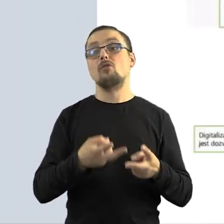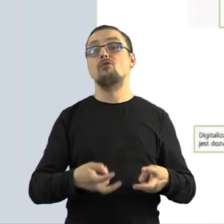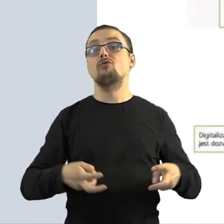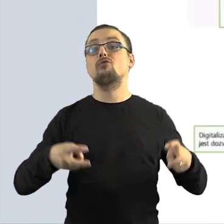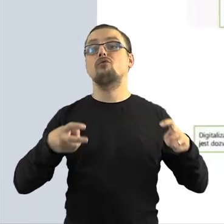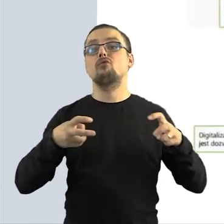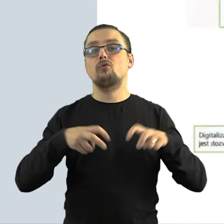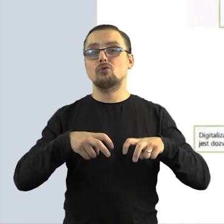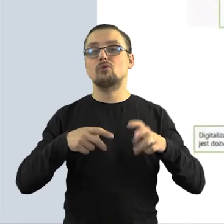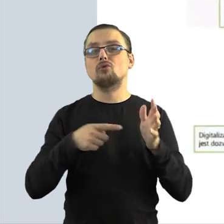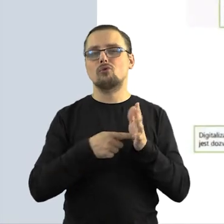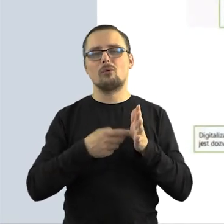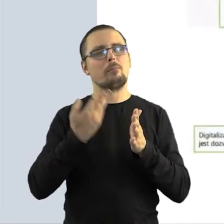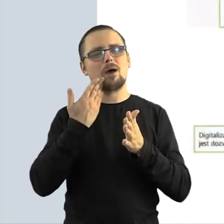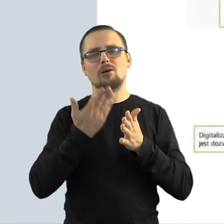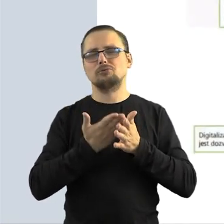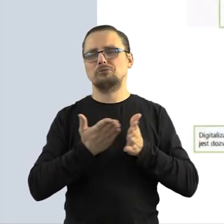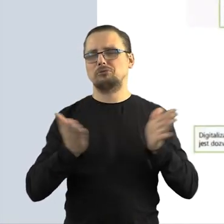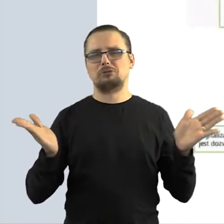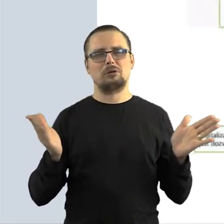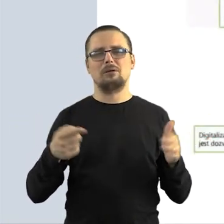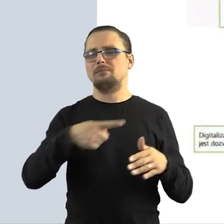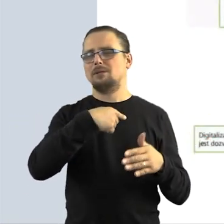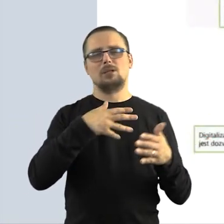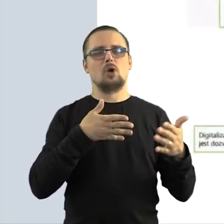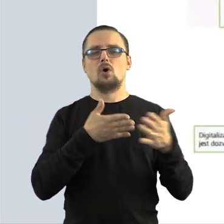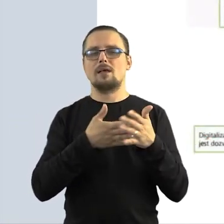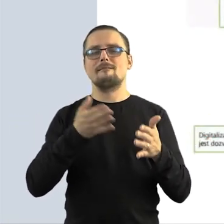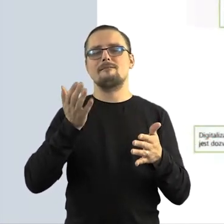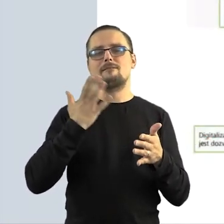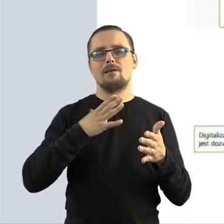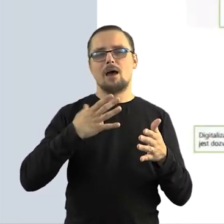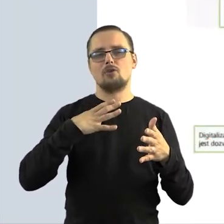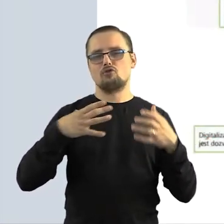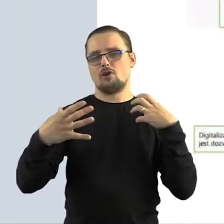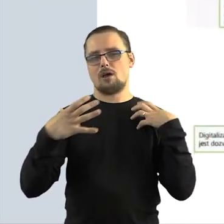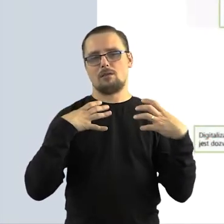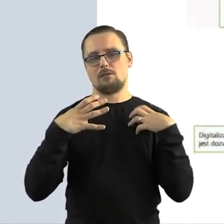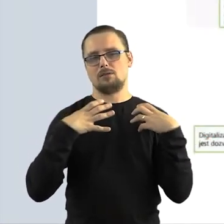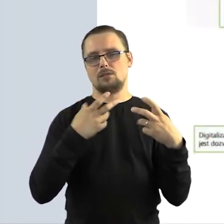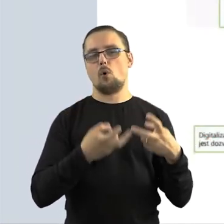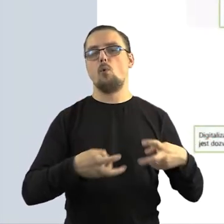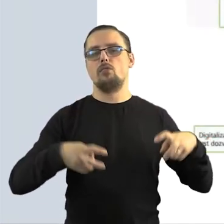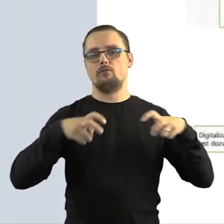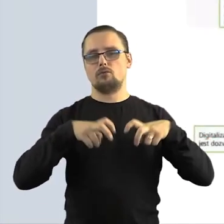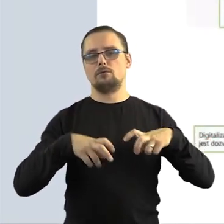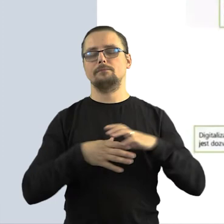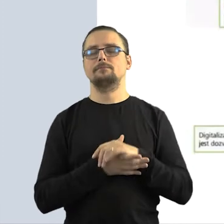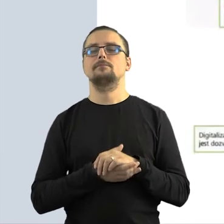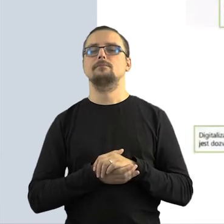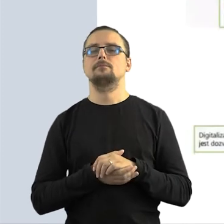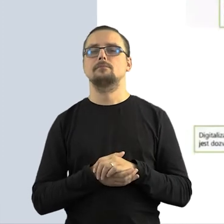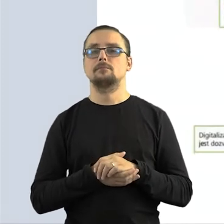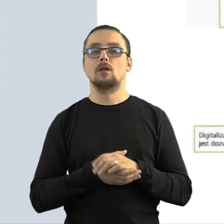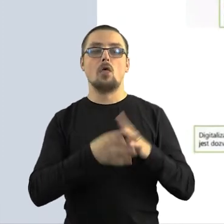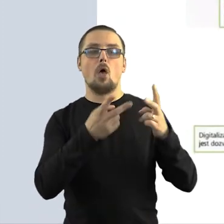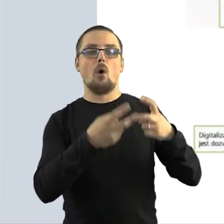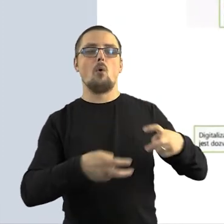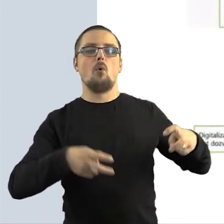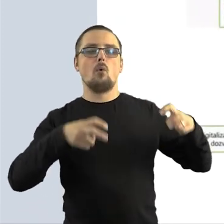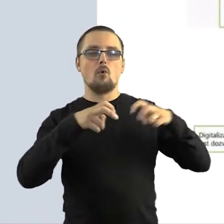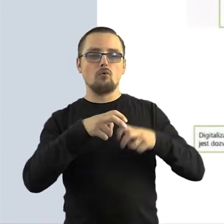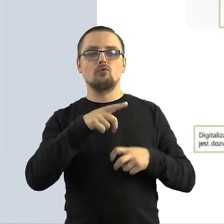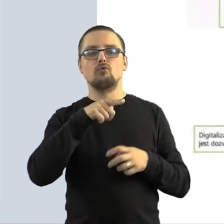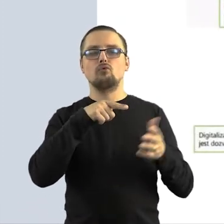skrótowo, twórczość rozumiana jest przez prawa autorskie bardzo szeroko i nie do nas pozostaje ocena wartości artystycznej